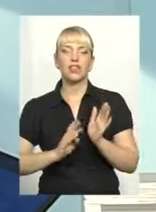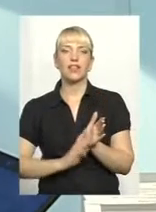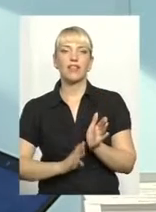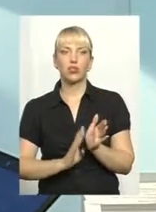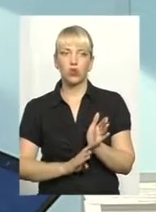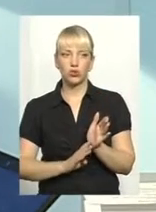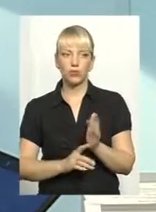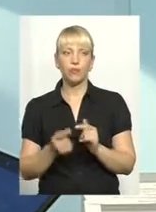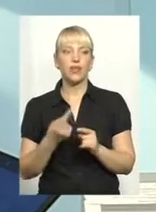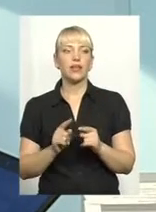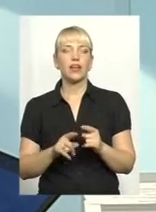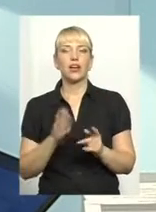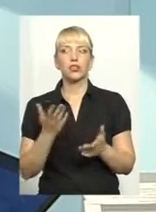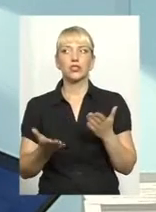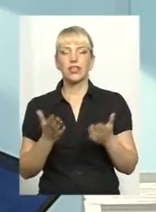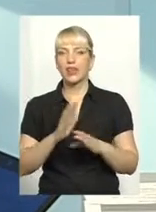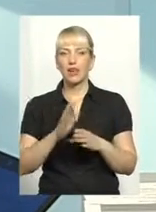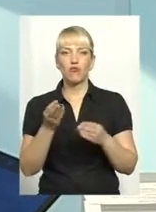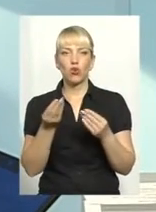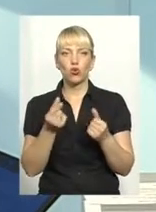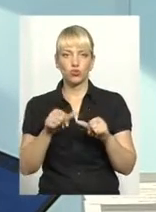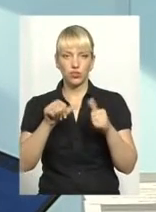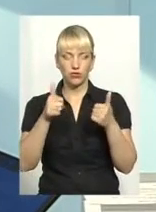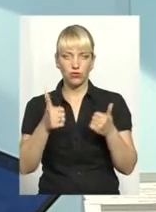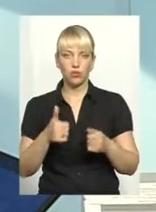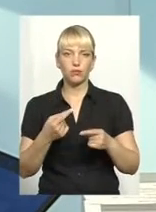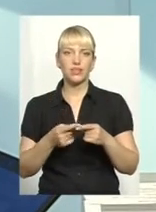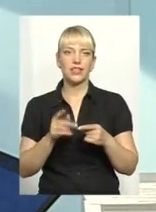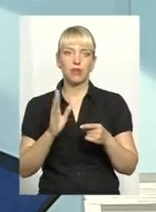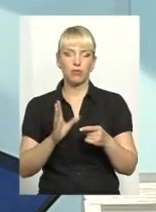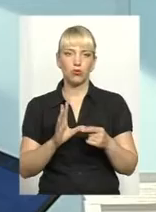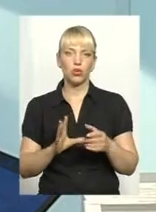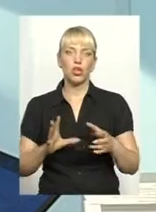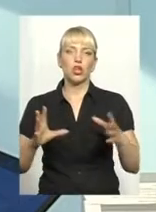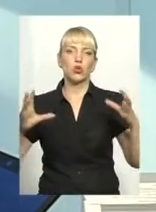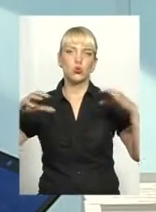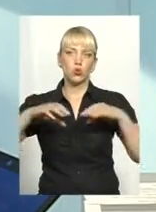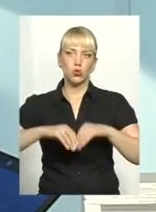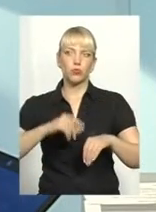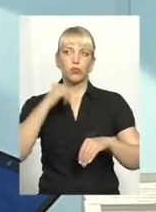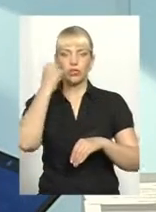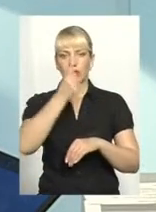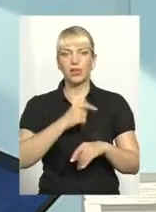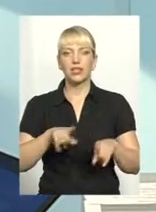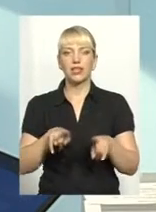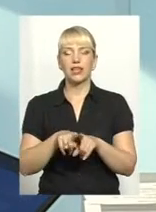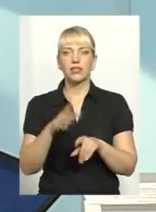Якщо це не у грошовій формі, то це буде сукупно за рік теж 5 мінімальних